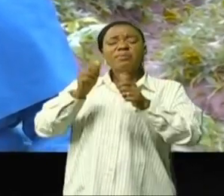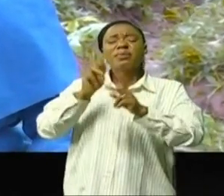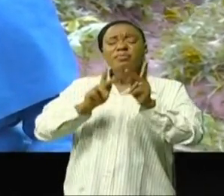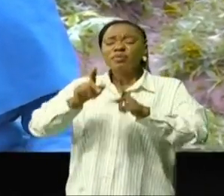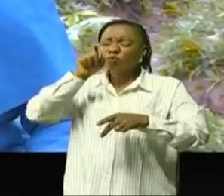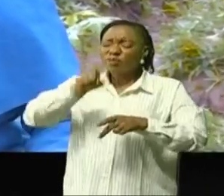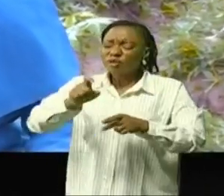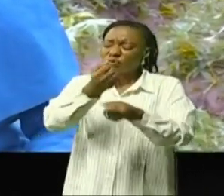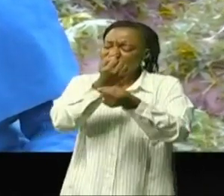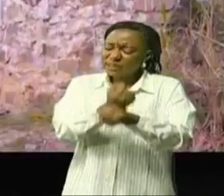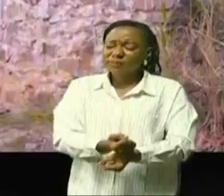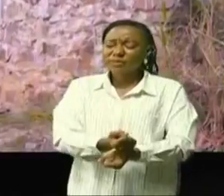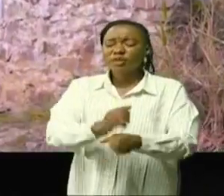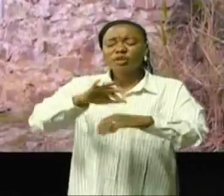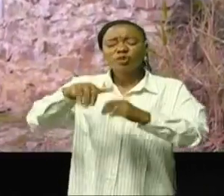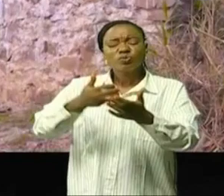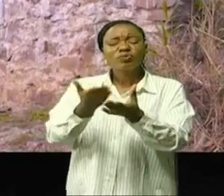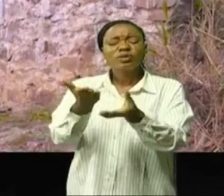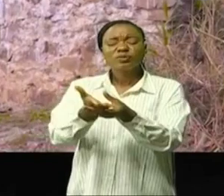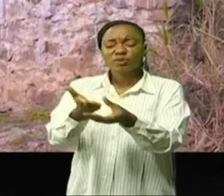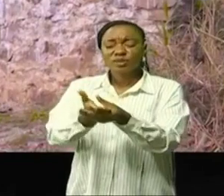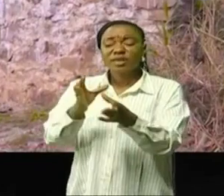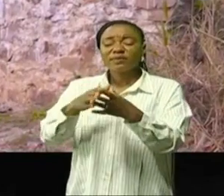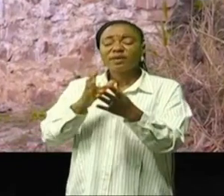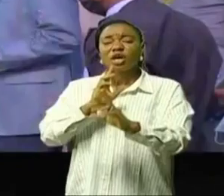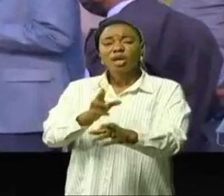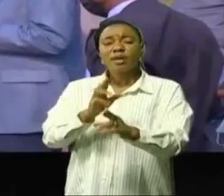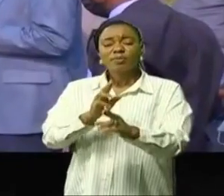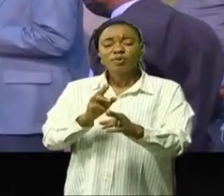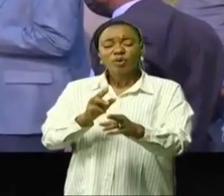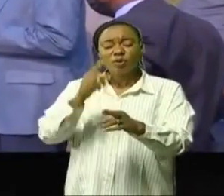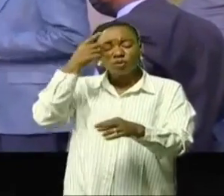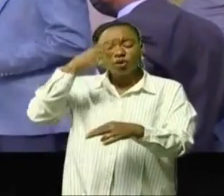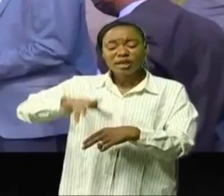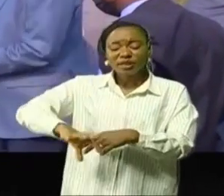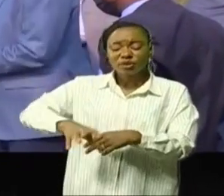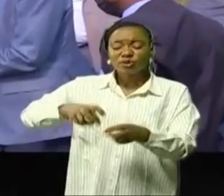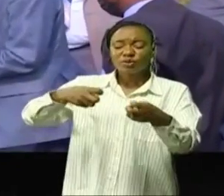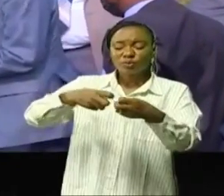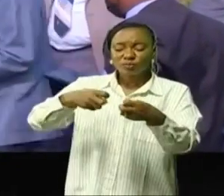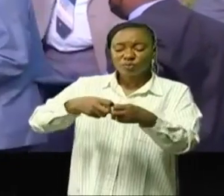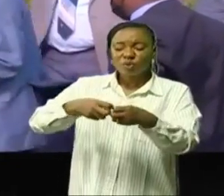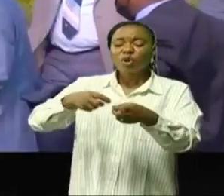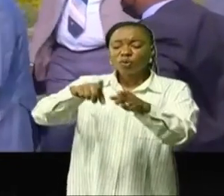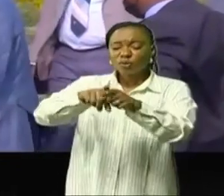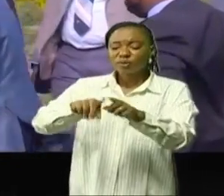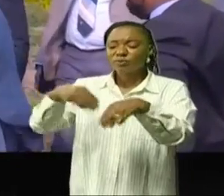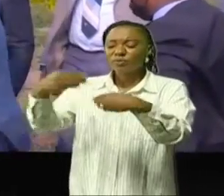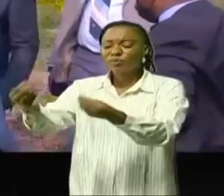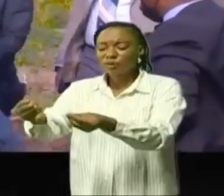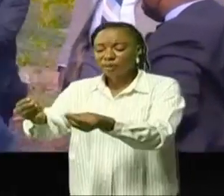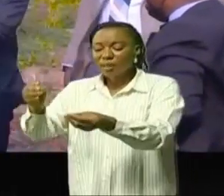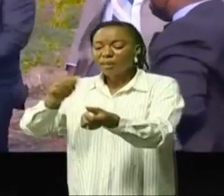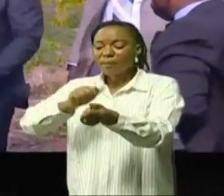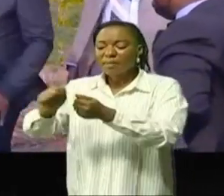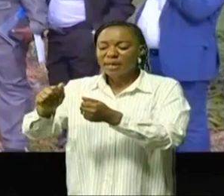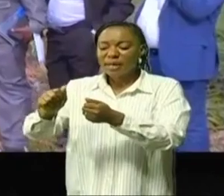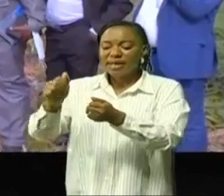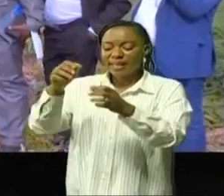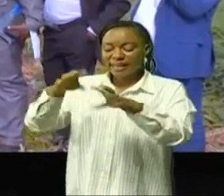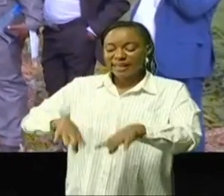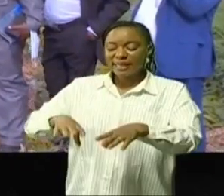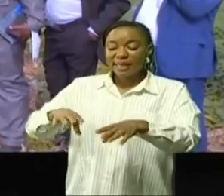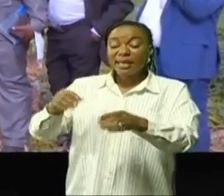respecté tout le dossier en rapport avec cette propriété de la régie des eaux a été remis au service de cadastres la loi sur l'eau